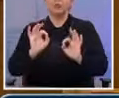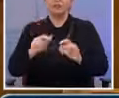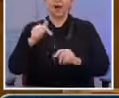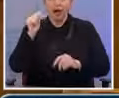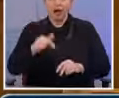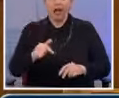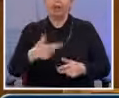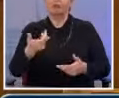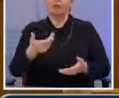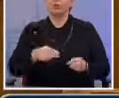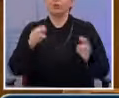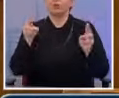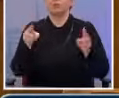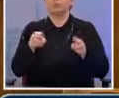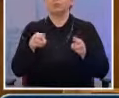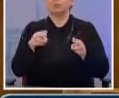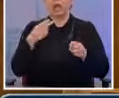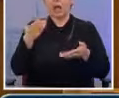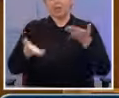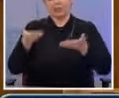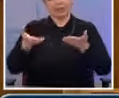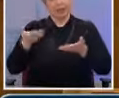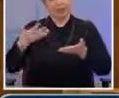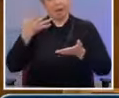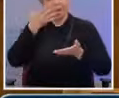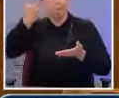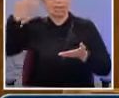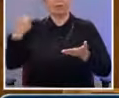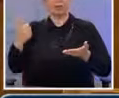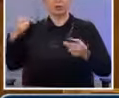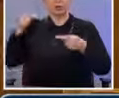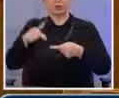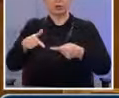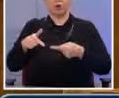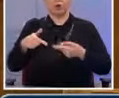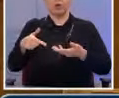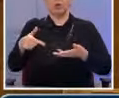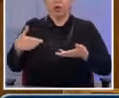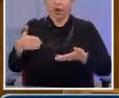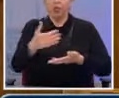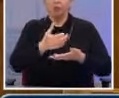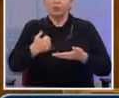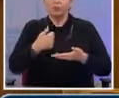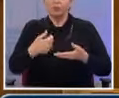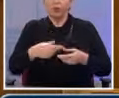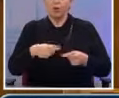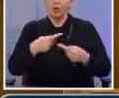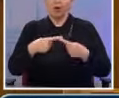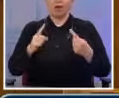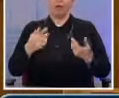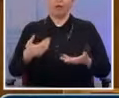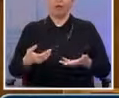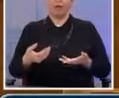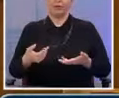μειωμένη σε σχέση με πέντε χρόνια νωρίτερα. Πώς όμως αναθερμαίνεται η